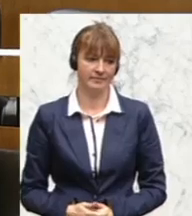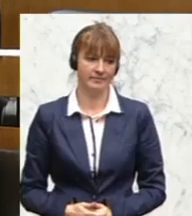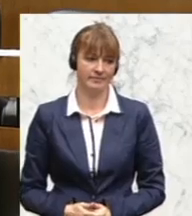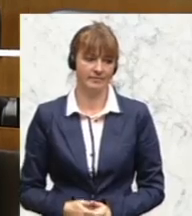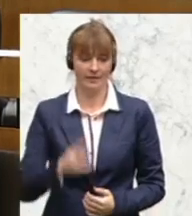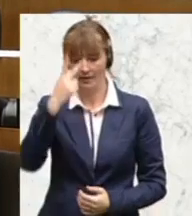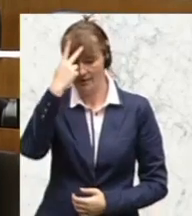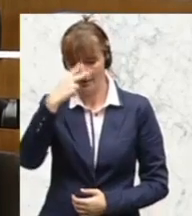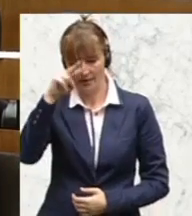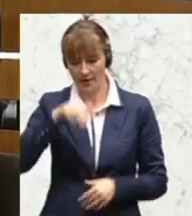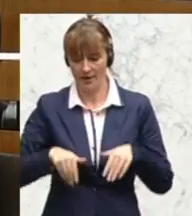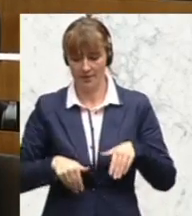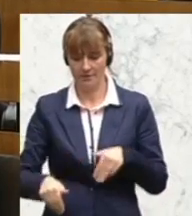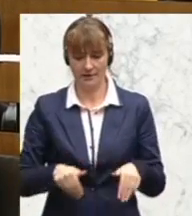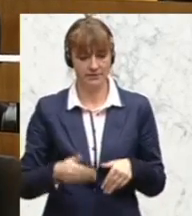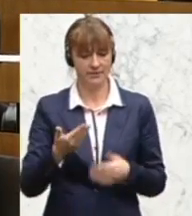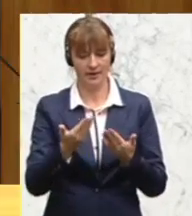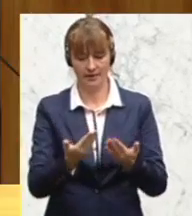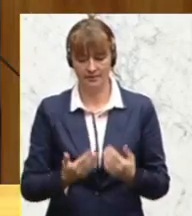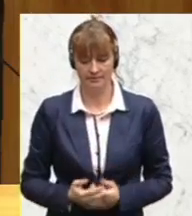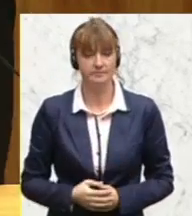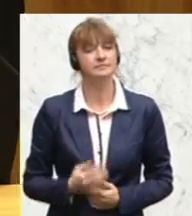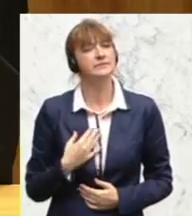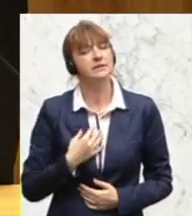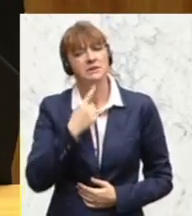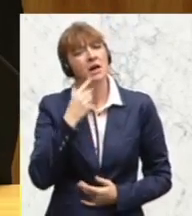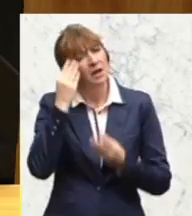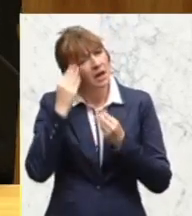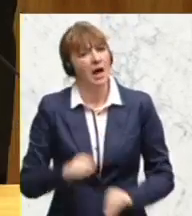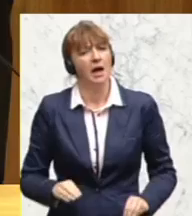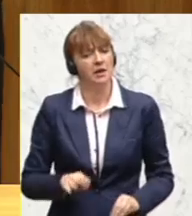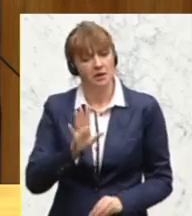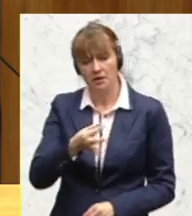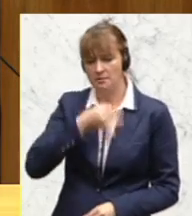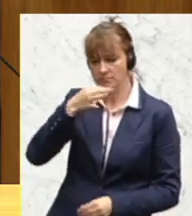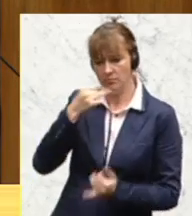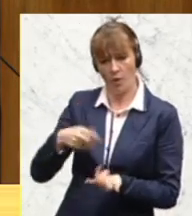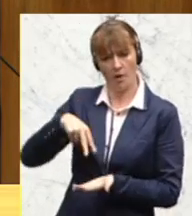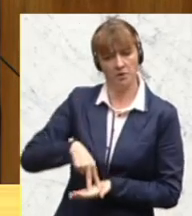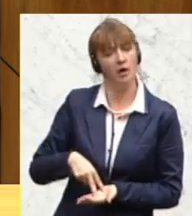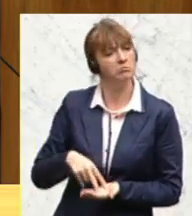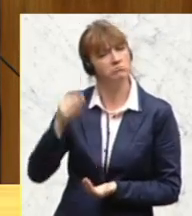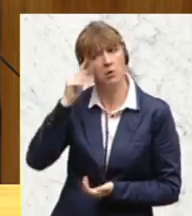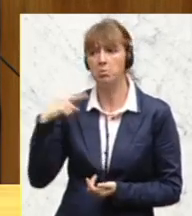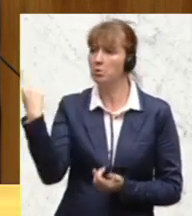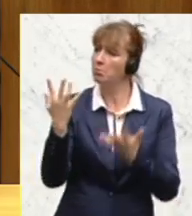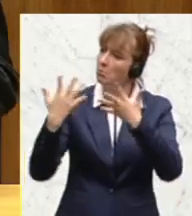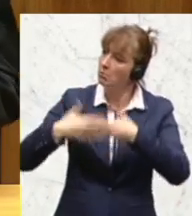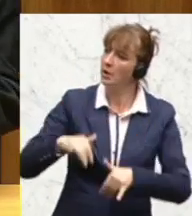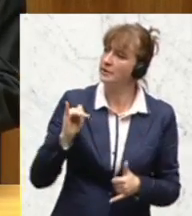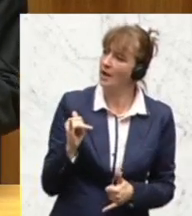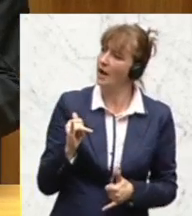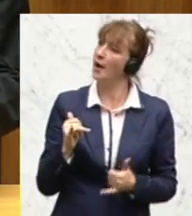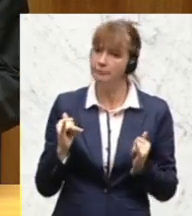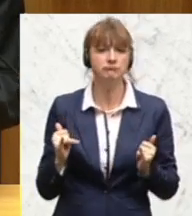Und Herr Minister, ich sage ganz ehrlich, Ihr heutiger Auftritt, ich glaube, da gibt es viel Konsens. Sie haben aber aus irgendeinem